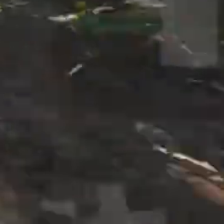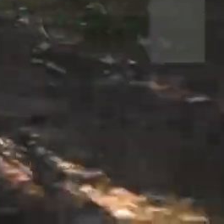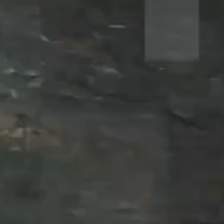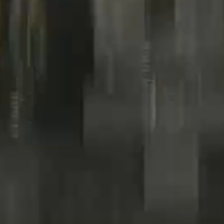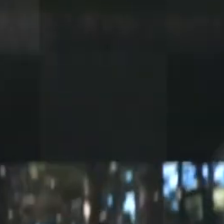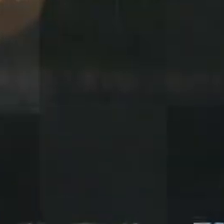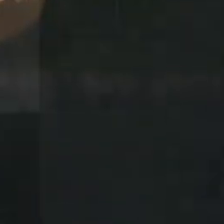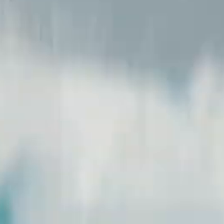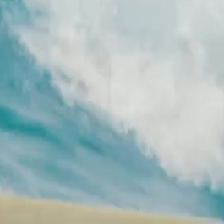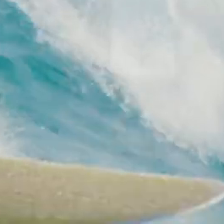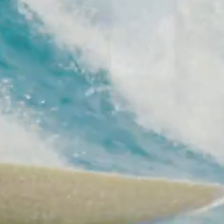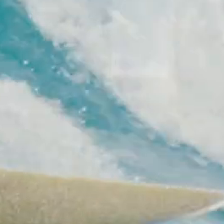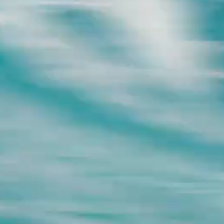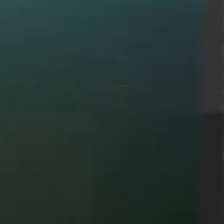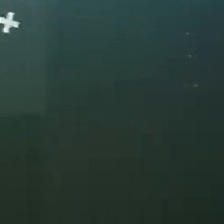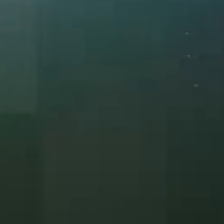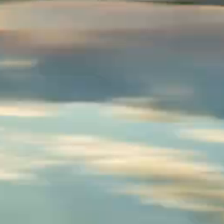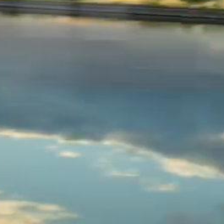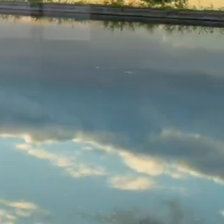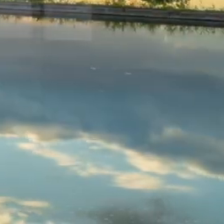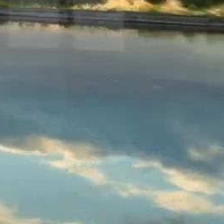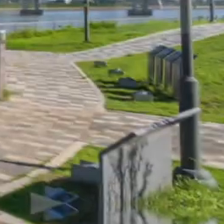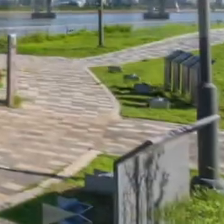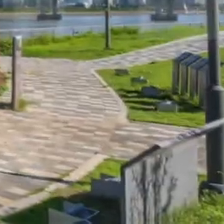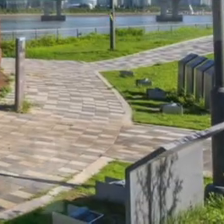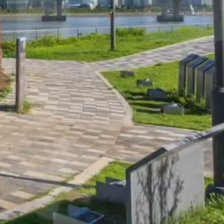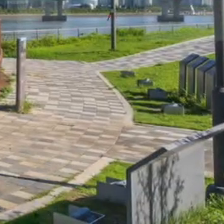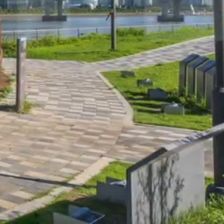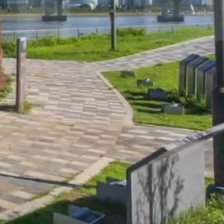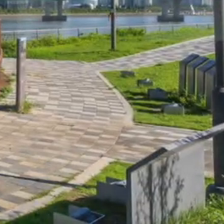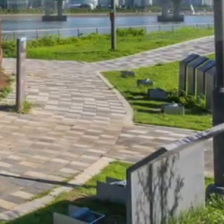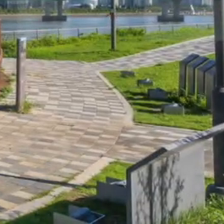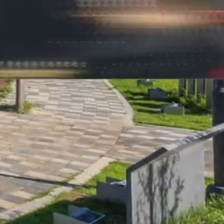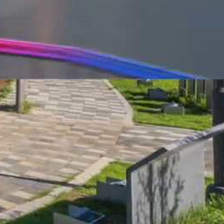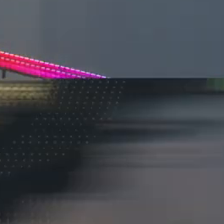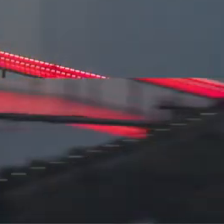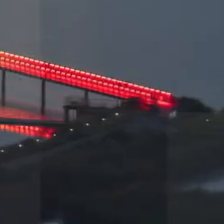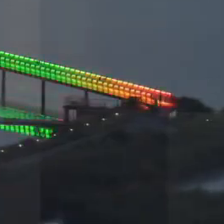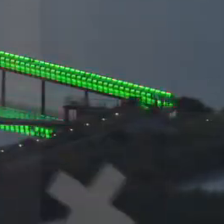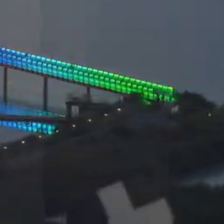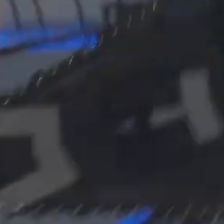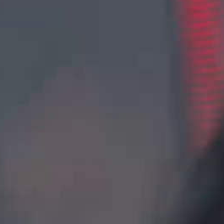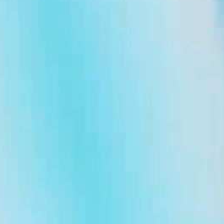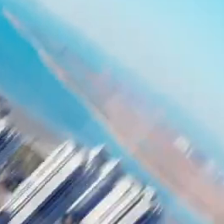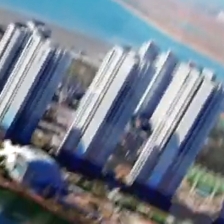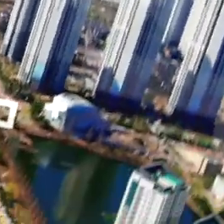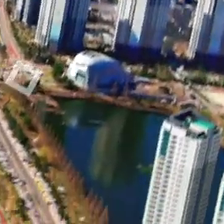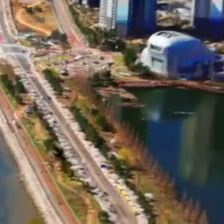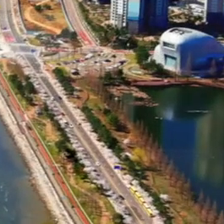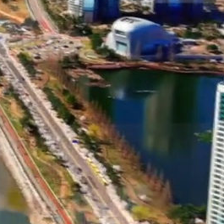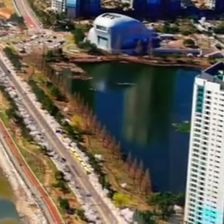지금까지 생생 지구촌이었습니다.